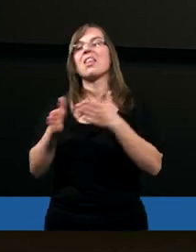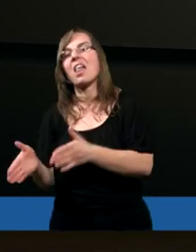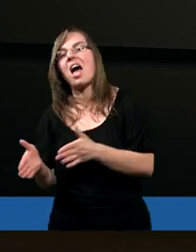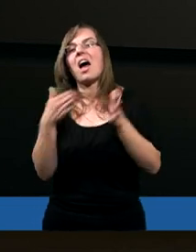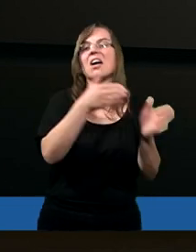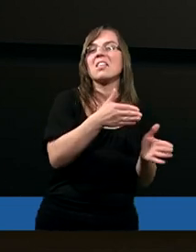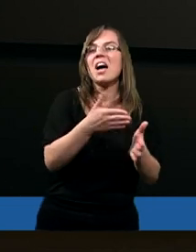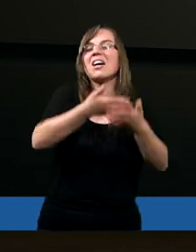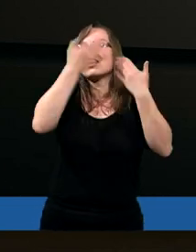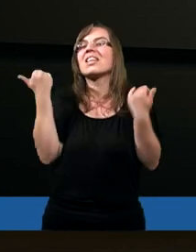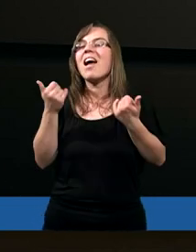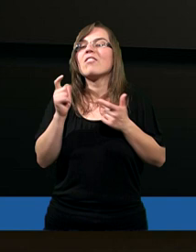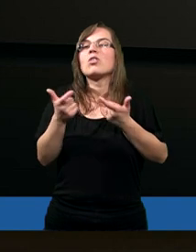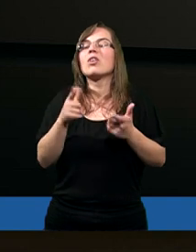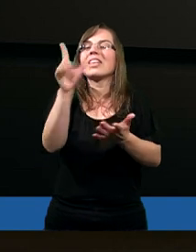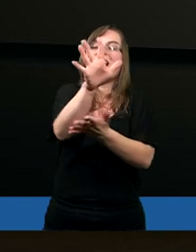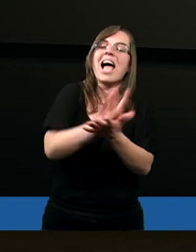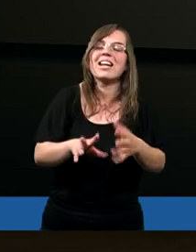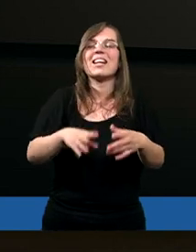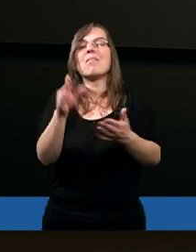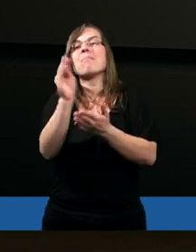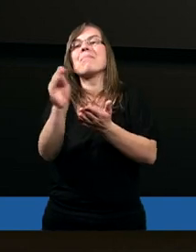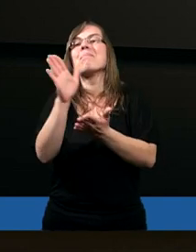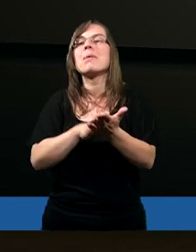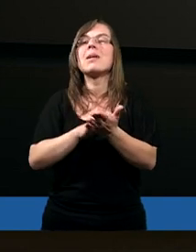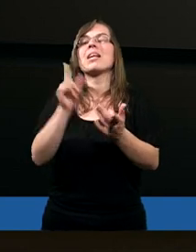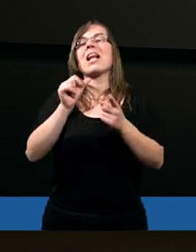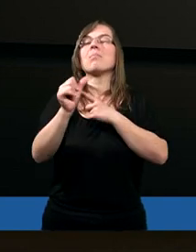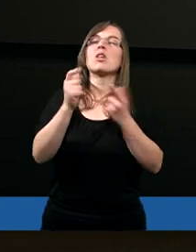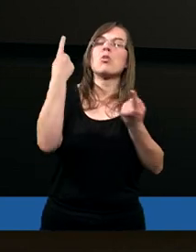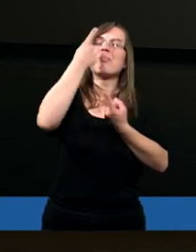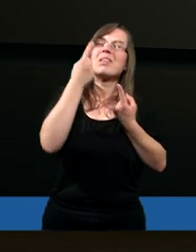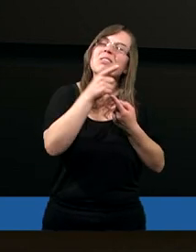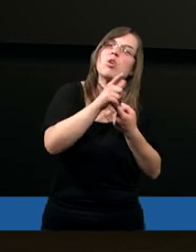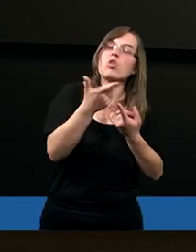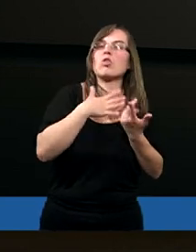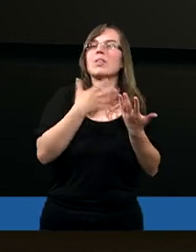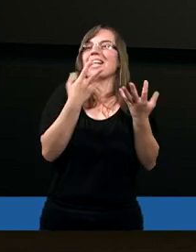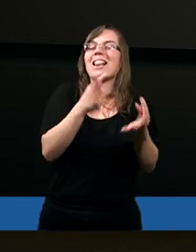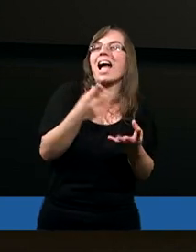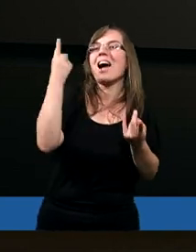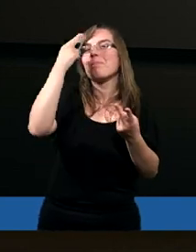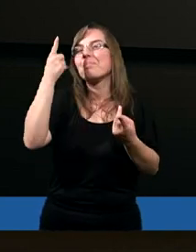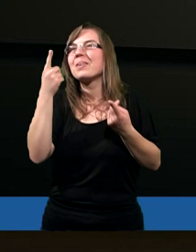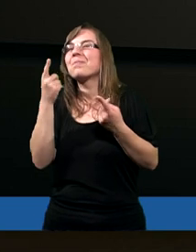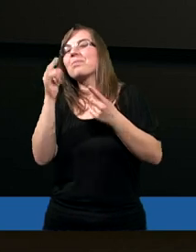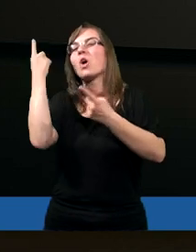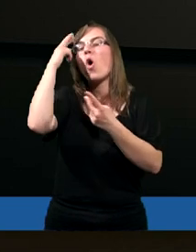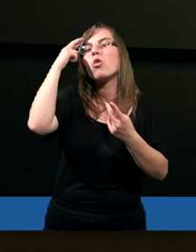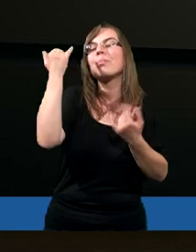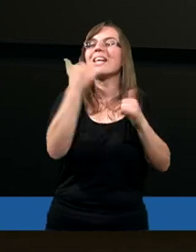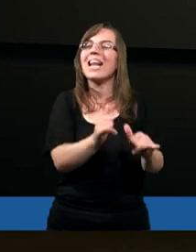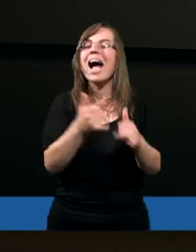tyle interpretacji różnych tekstów biblijnych, które w zasadzie często się nie zgadzamy. No właśnie, jeden z zasad,